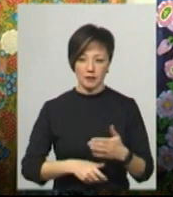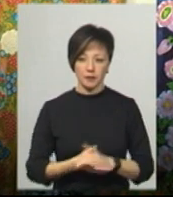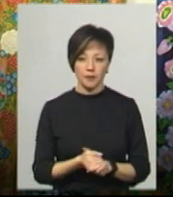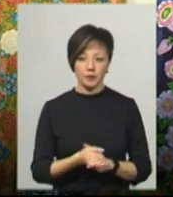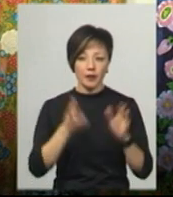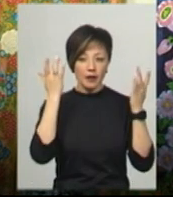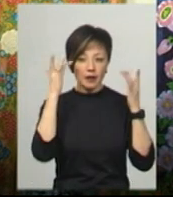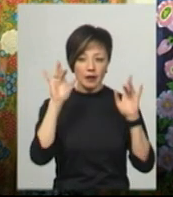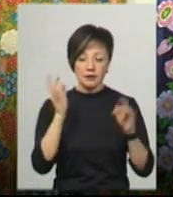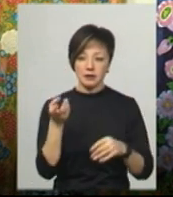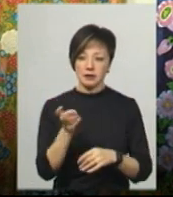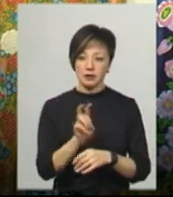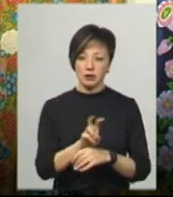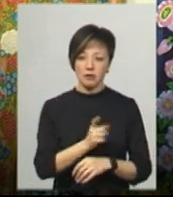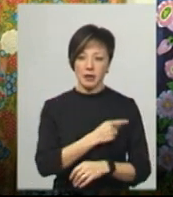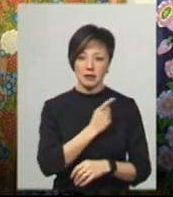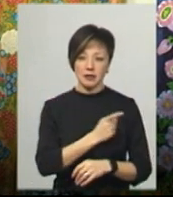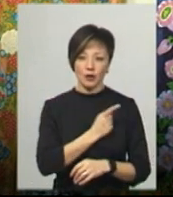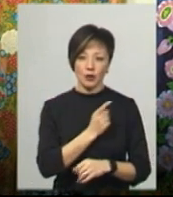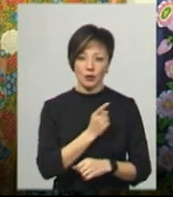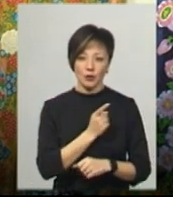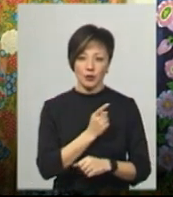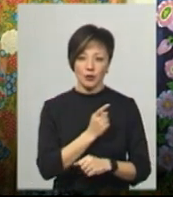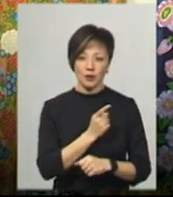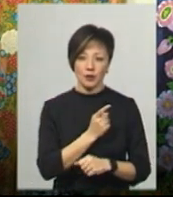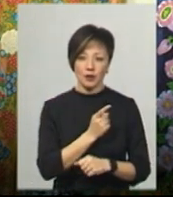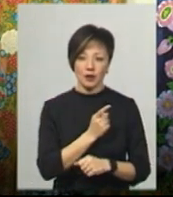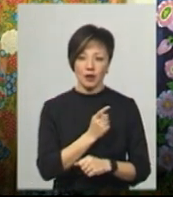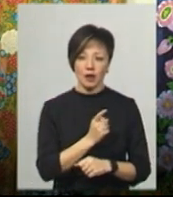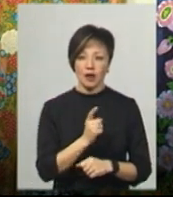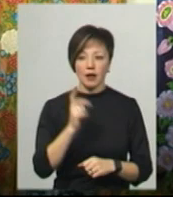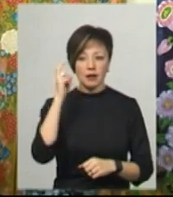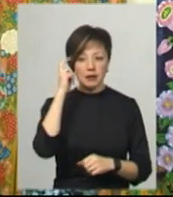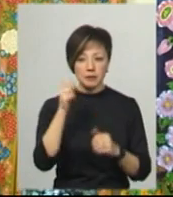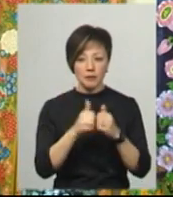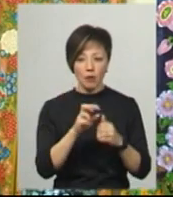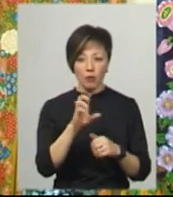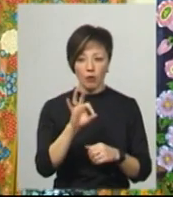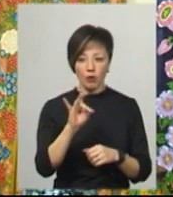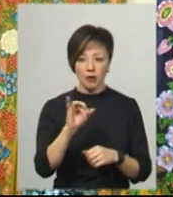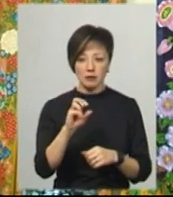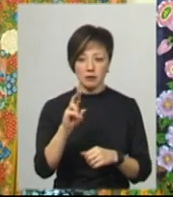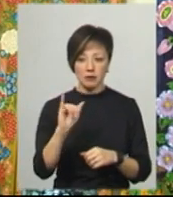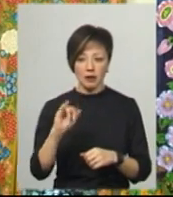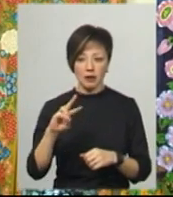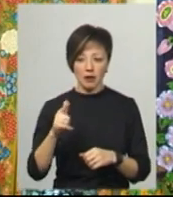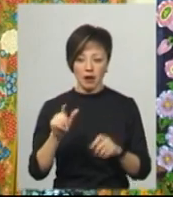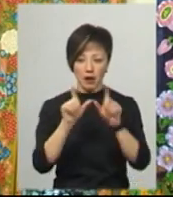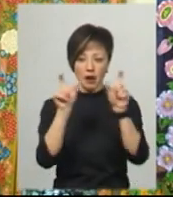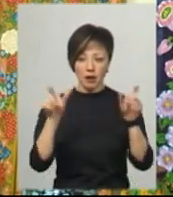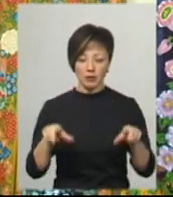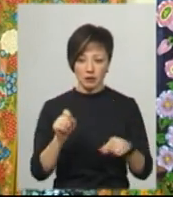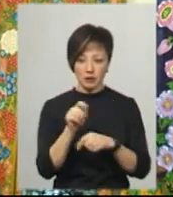Випадково зайшли в майстерню в Борисполі рамку заказати під картину. І